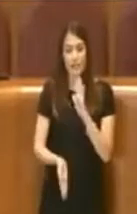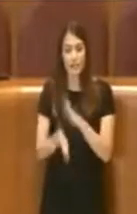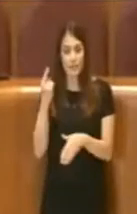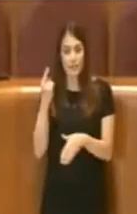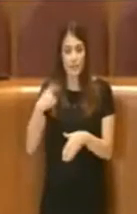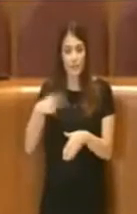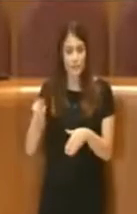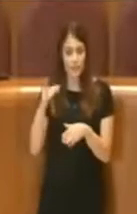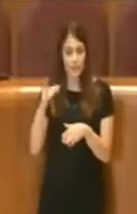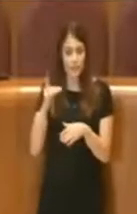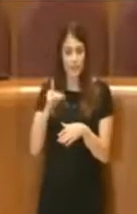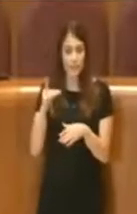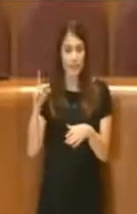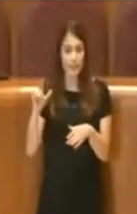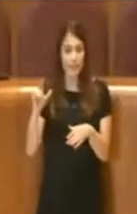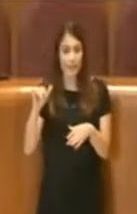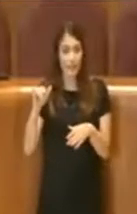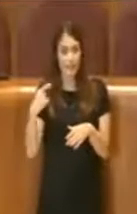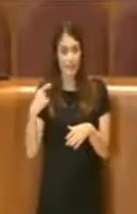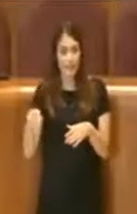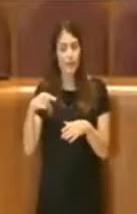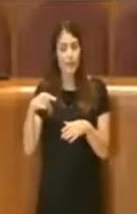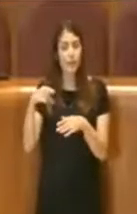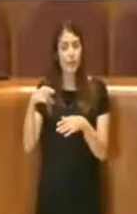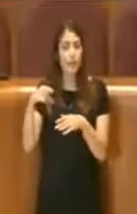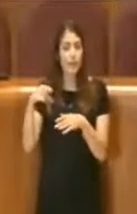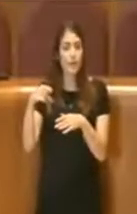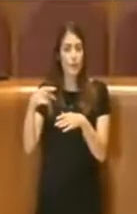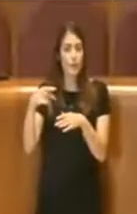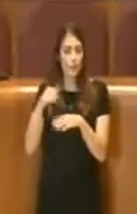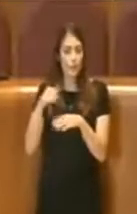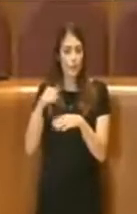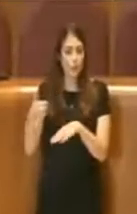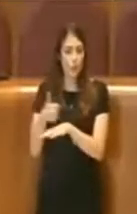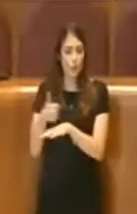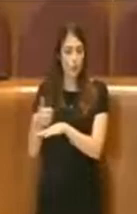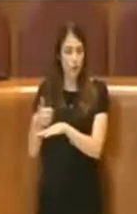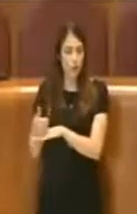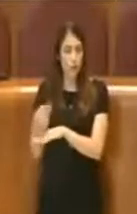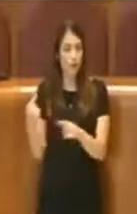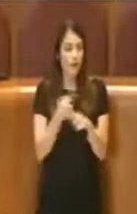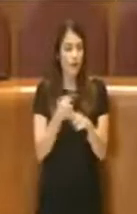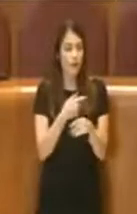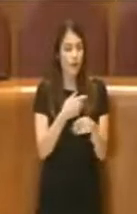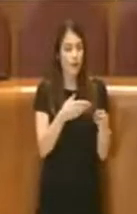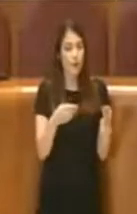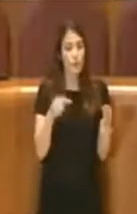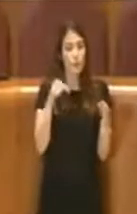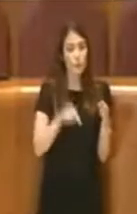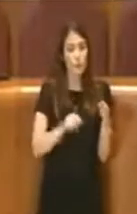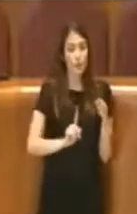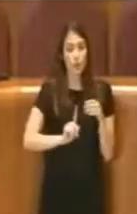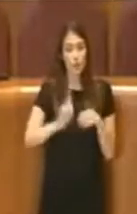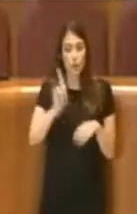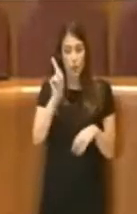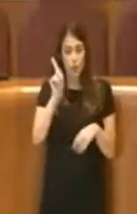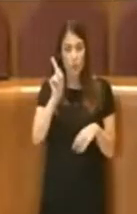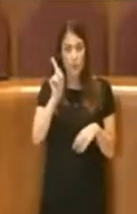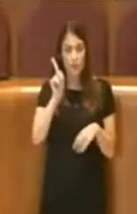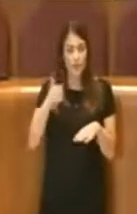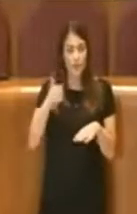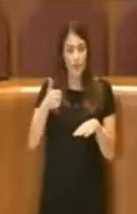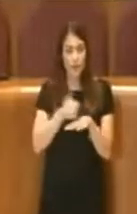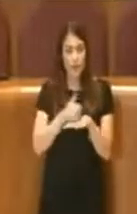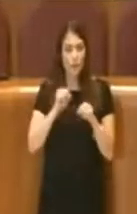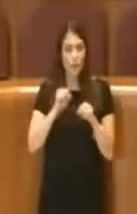protagonisti. Le forze dell'asse, schierate invece a sud e a nord della capitale, erano pronte ad